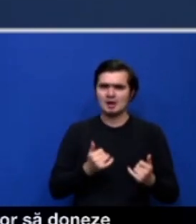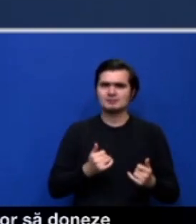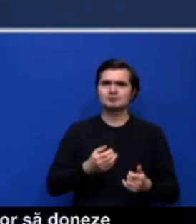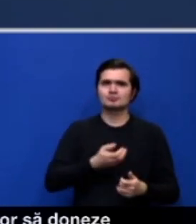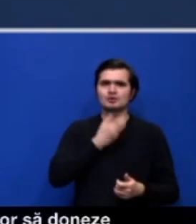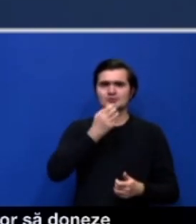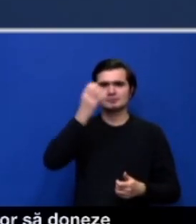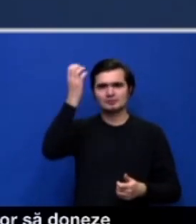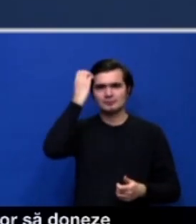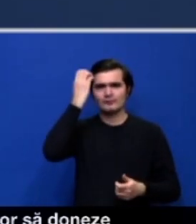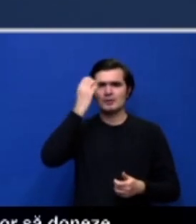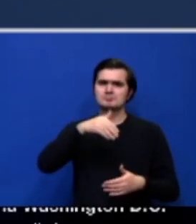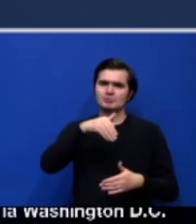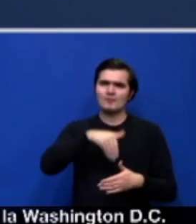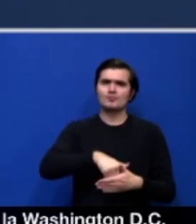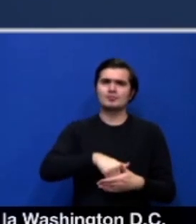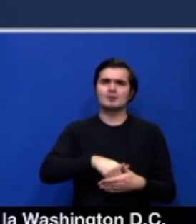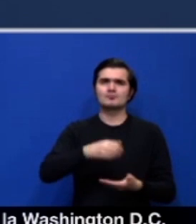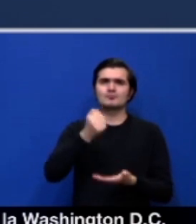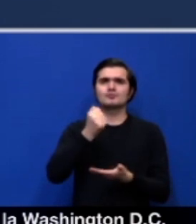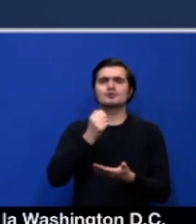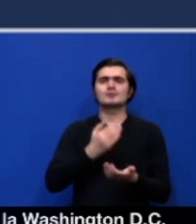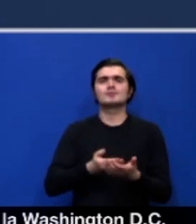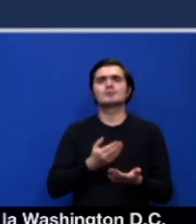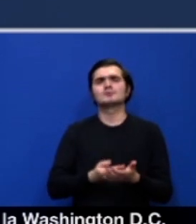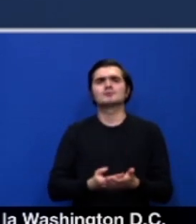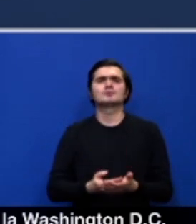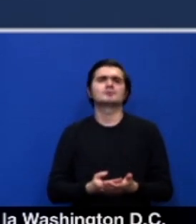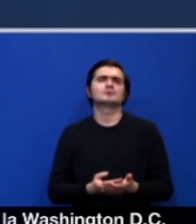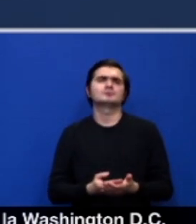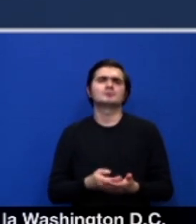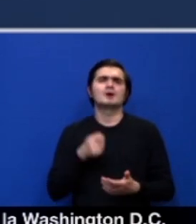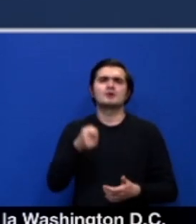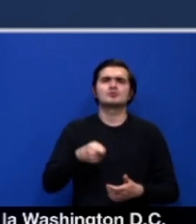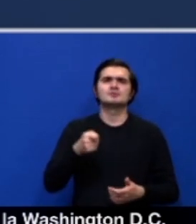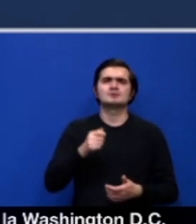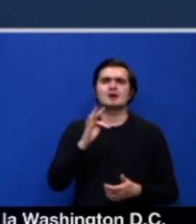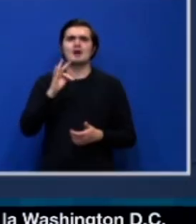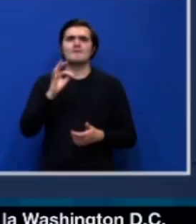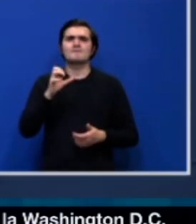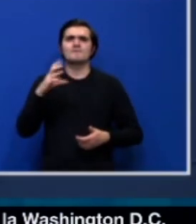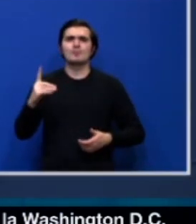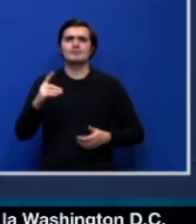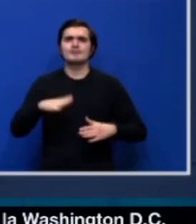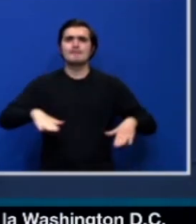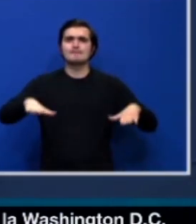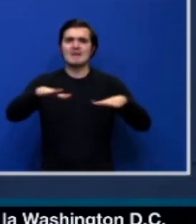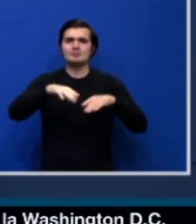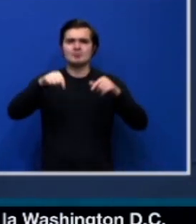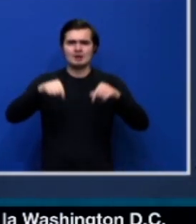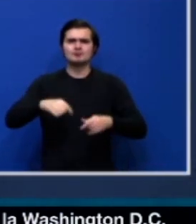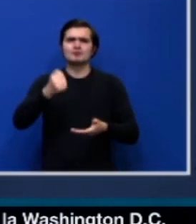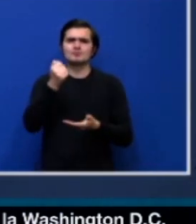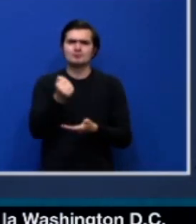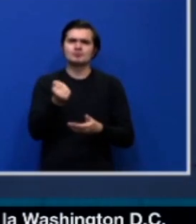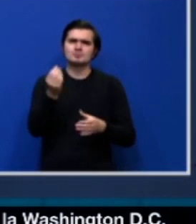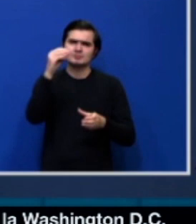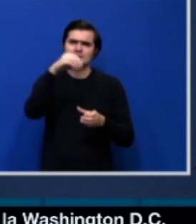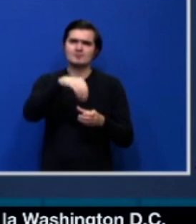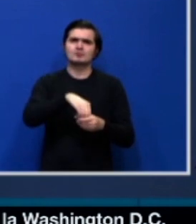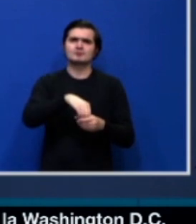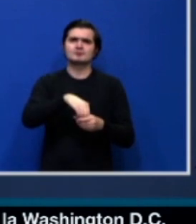în știința de Guvern bugetul pentru Agenția Fondului de Mediu. În acest buget este inclus și